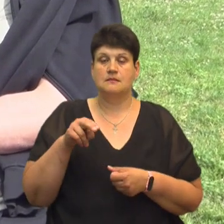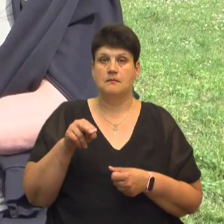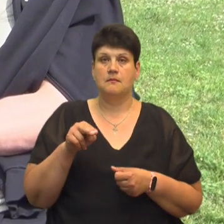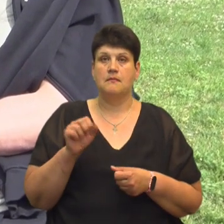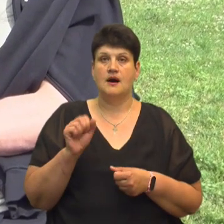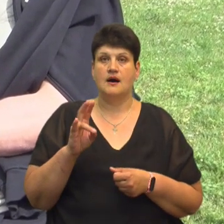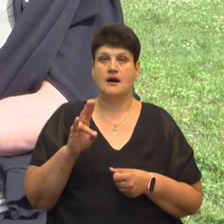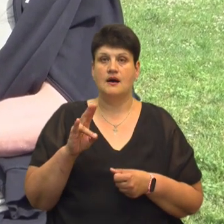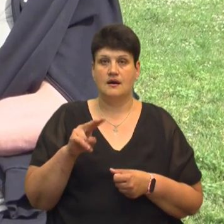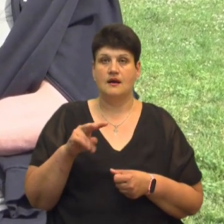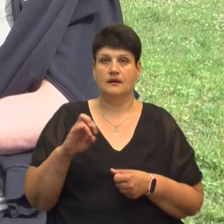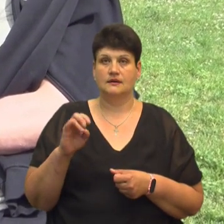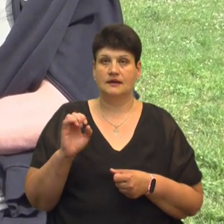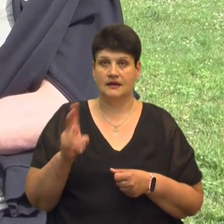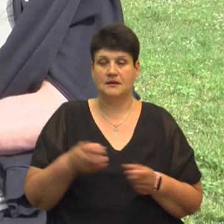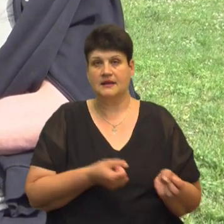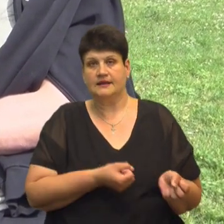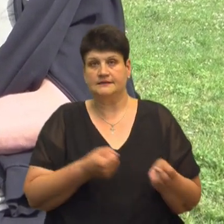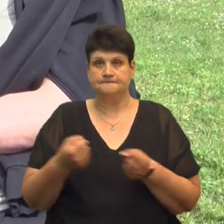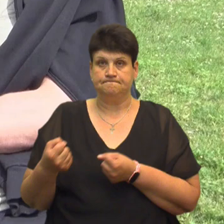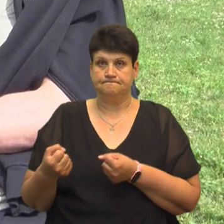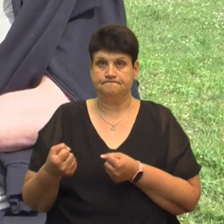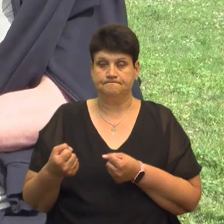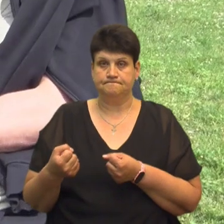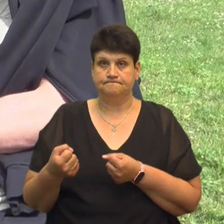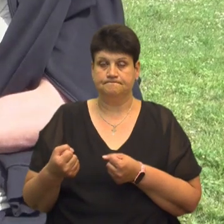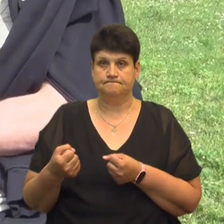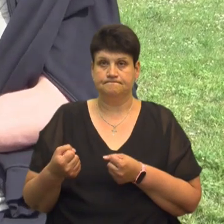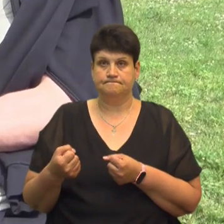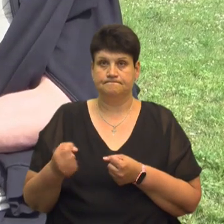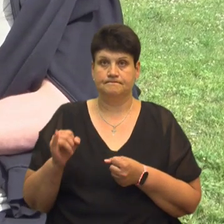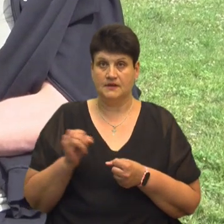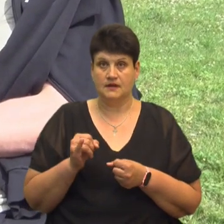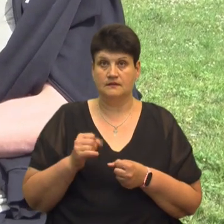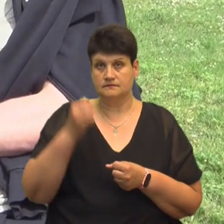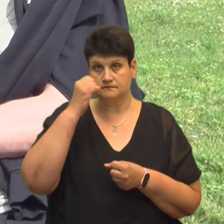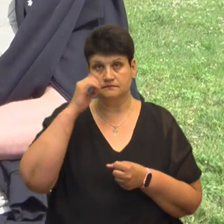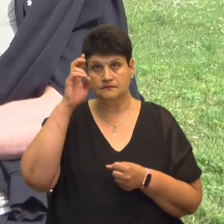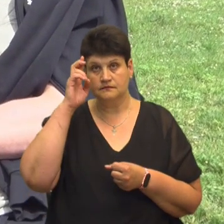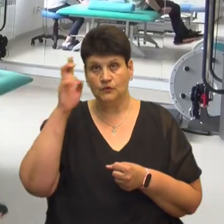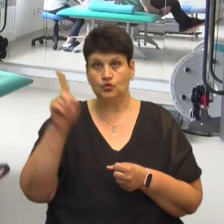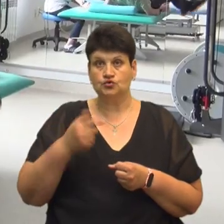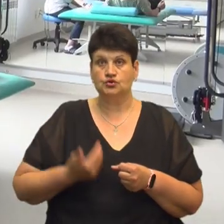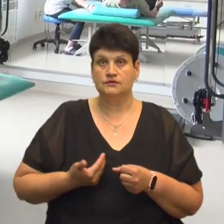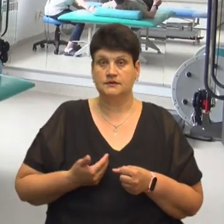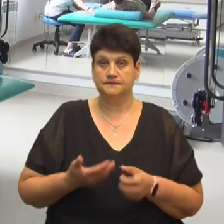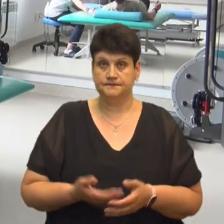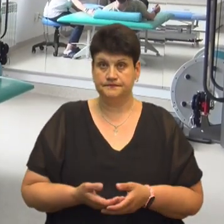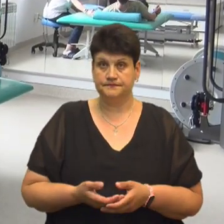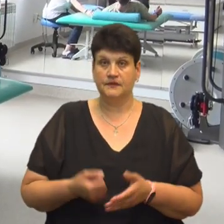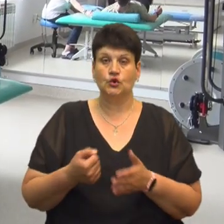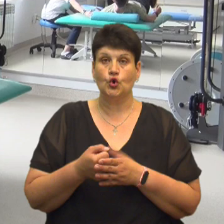Таким чином мене евакуїрували. І слава Богу, що живий. До